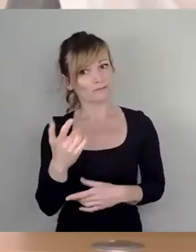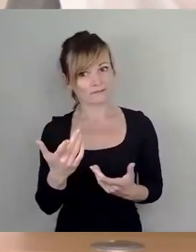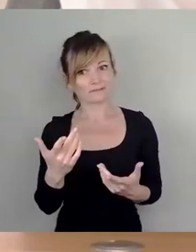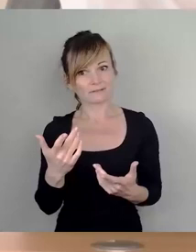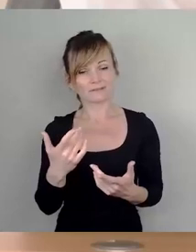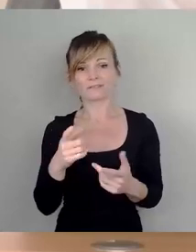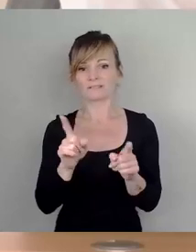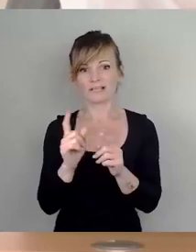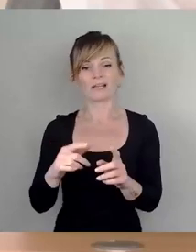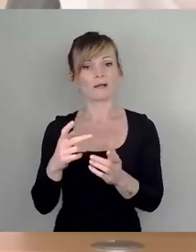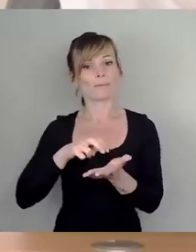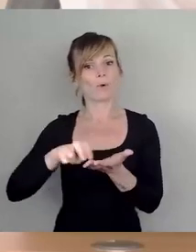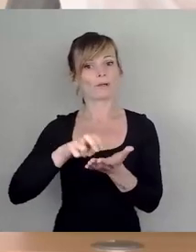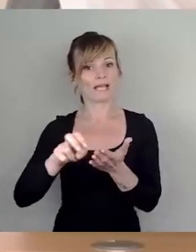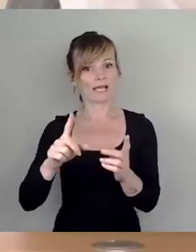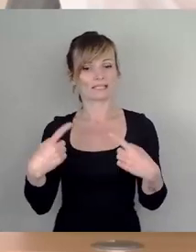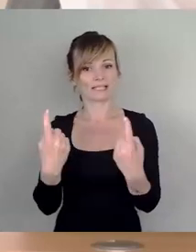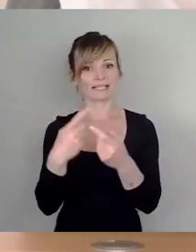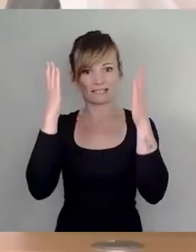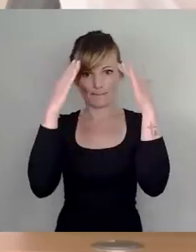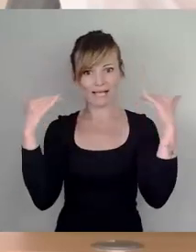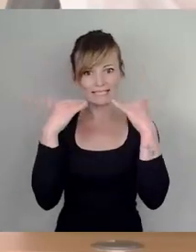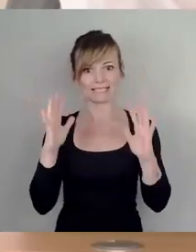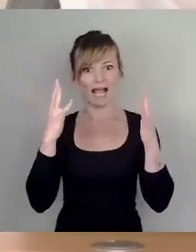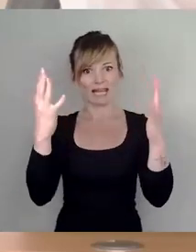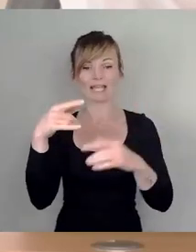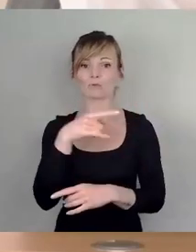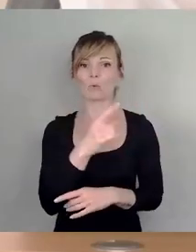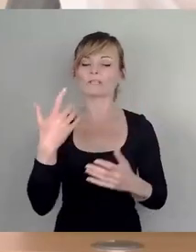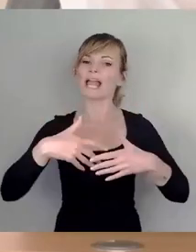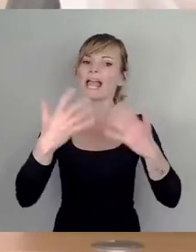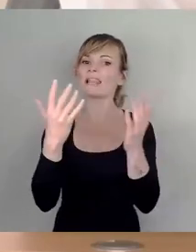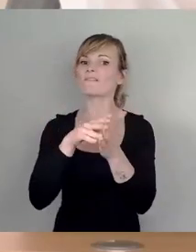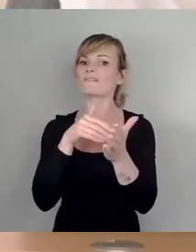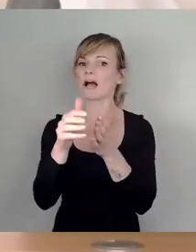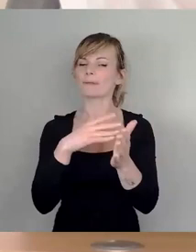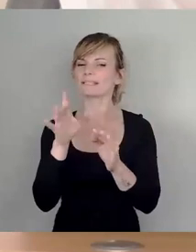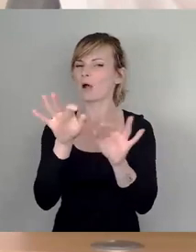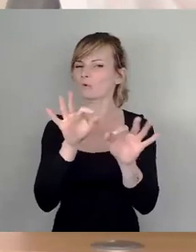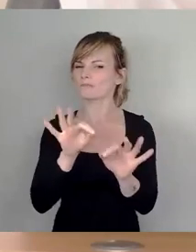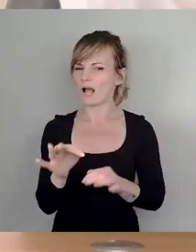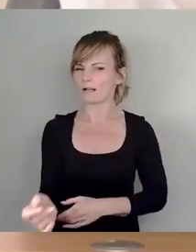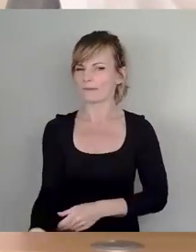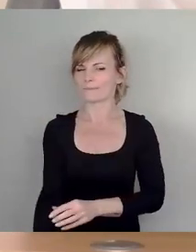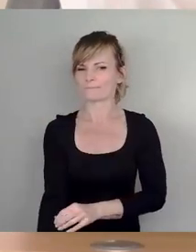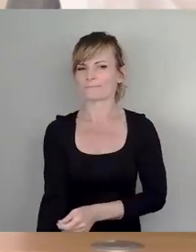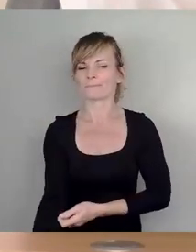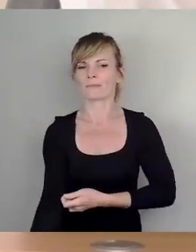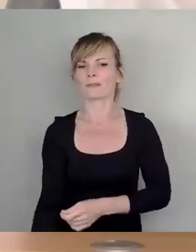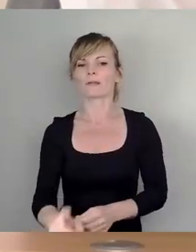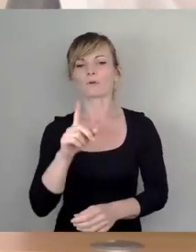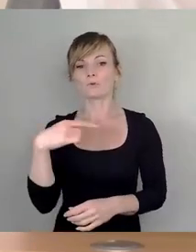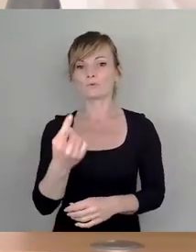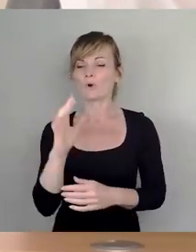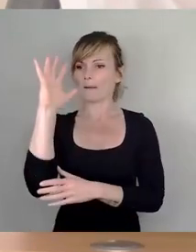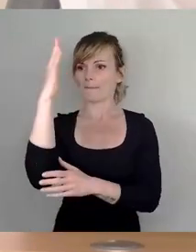Promenadenring an der Marienallee helle Farben gewählt worden und nur die Farben um die Bäume